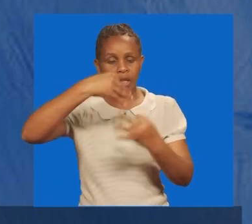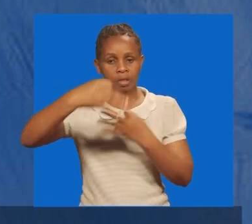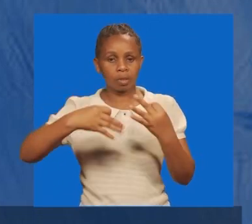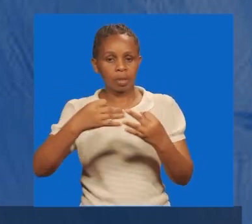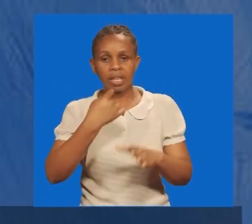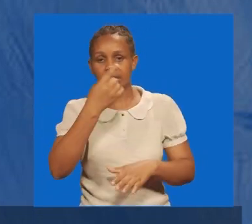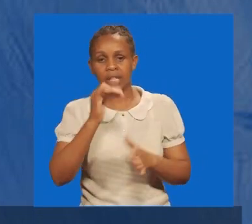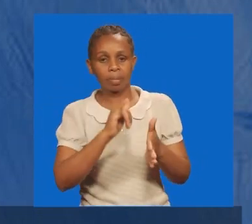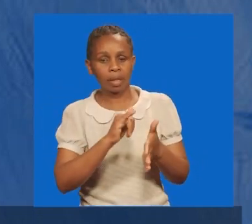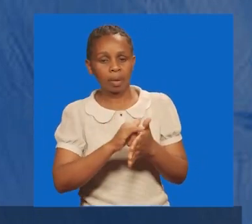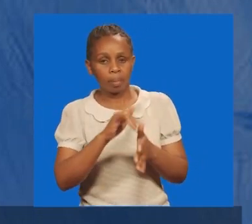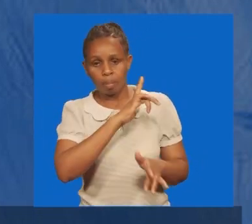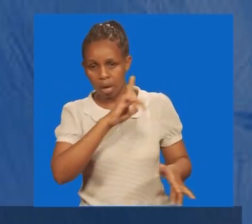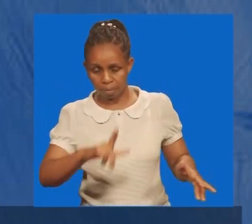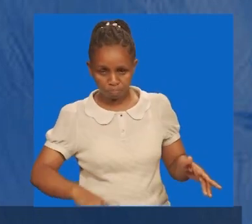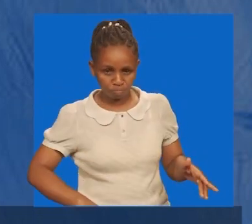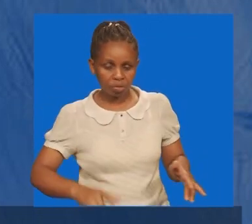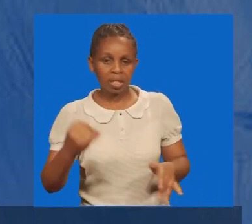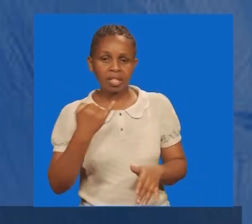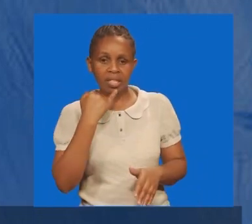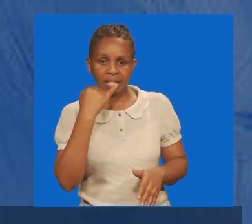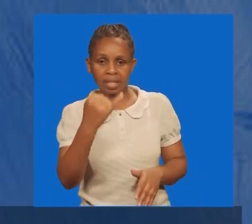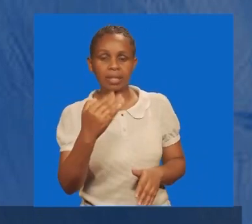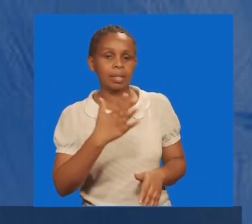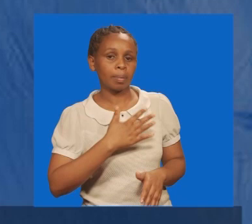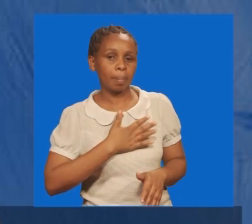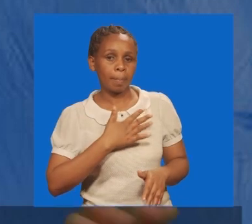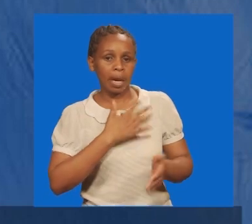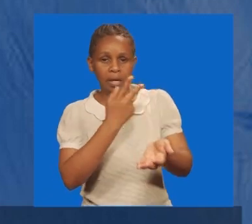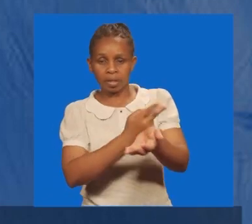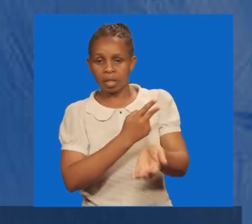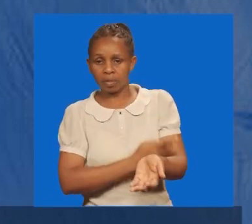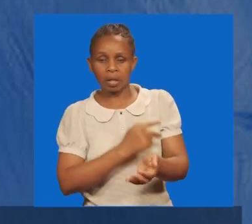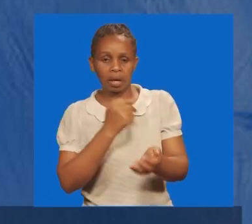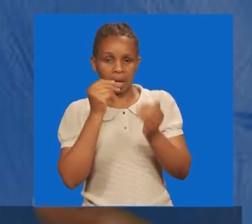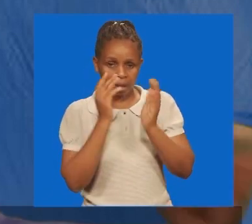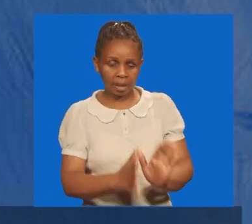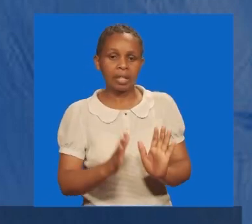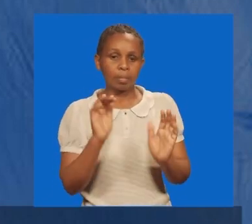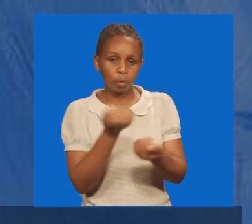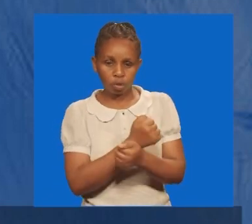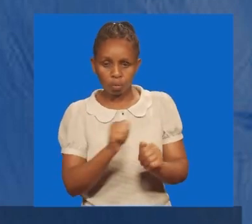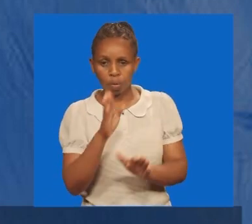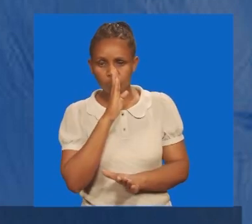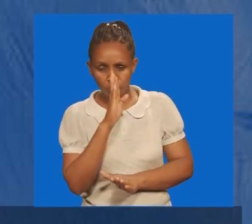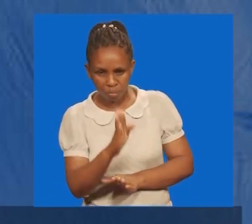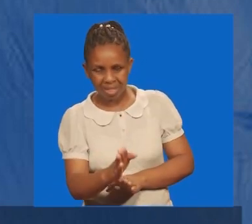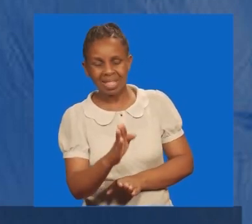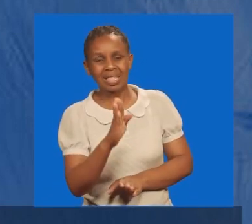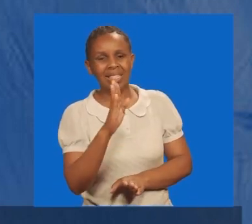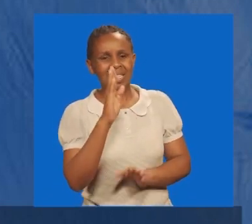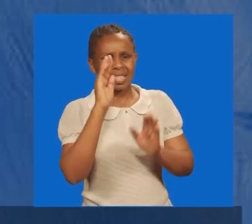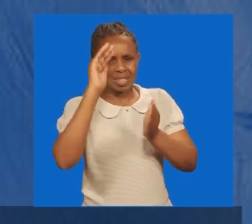ya kwamba, buwana, ndi hie, mchundaji, wangu, sita pungukiwa, na kitu, maana